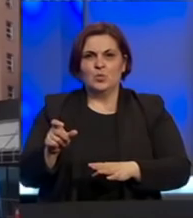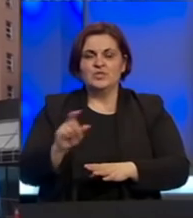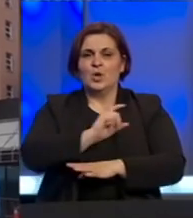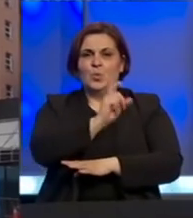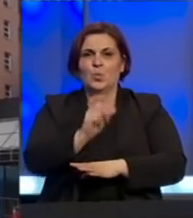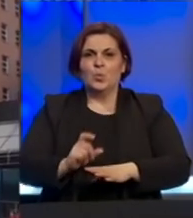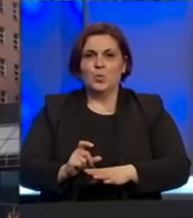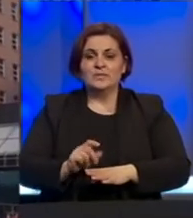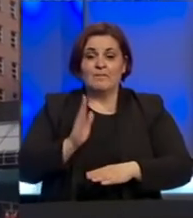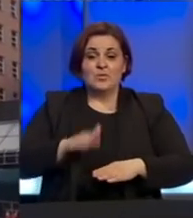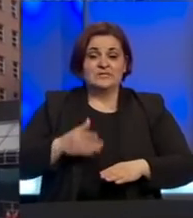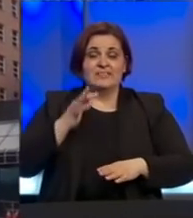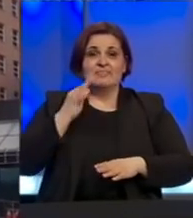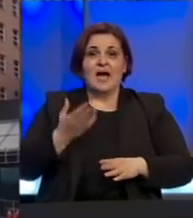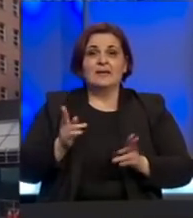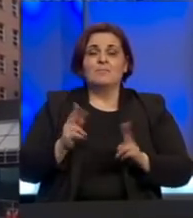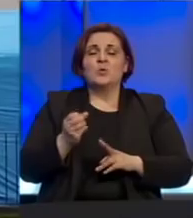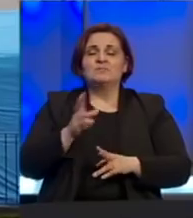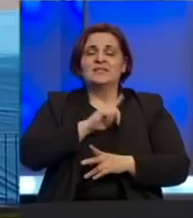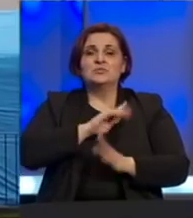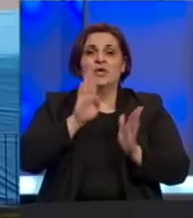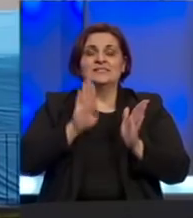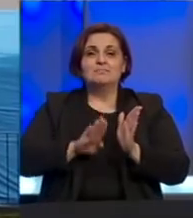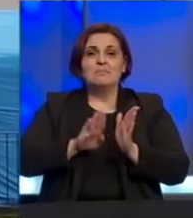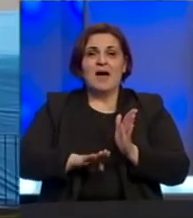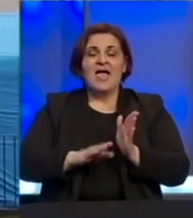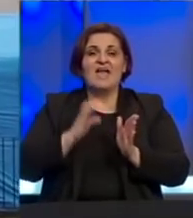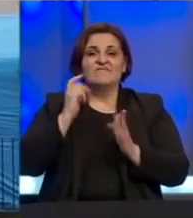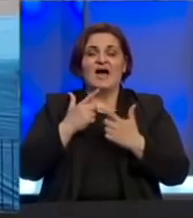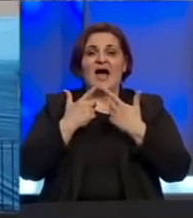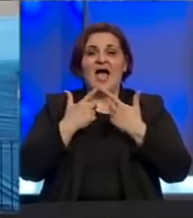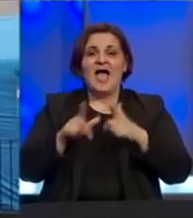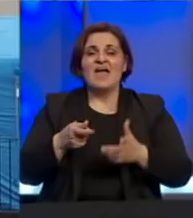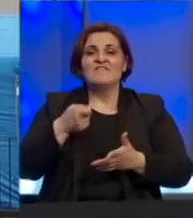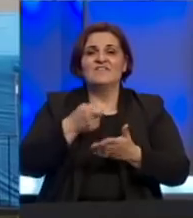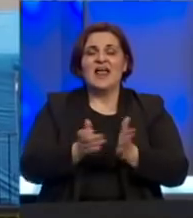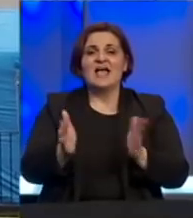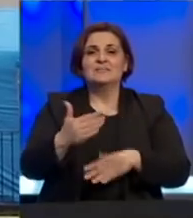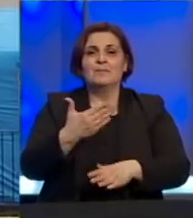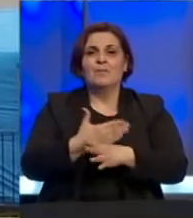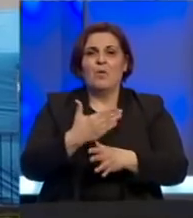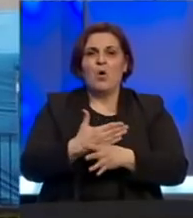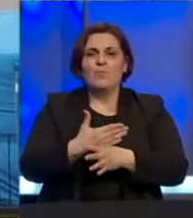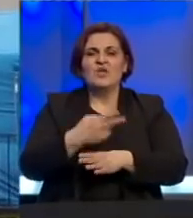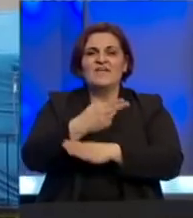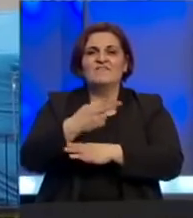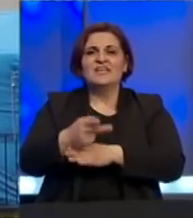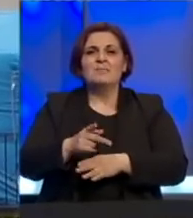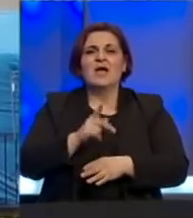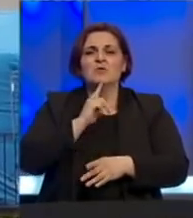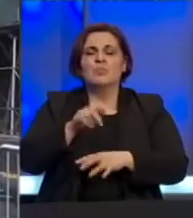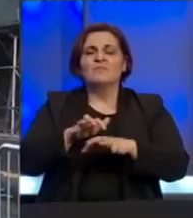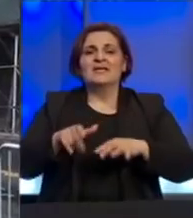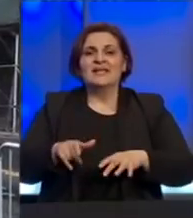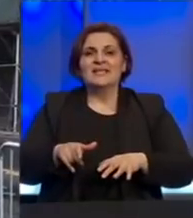Italiji se posljednjih dana broj smrtnih slučajeva smanjuje vlada je odobrila financijski paket pomoći kompanijama poguđenim krizom